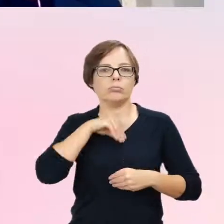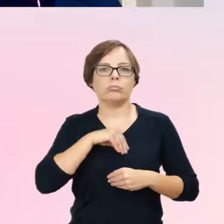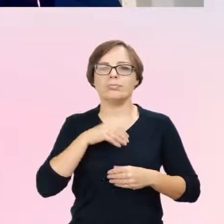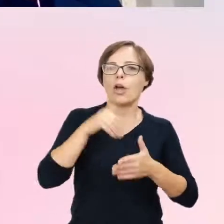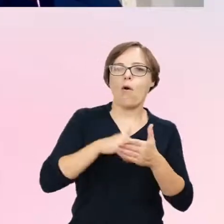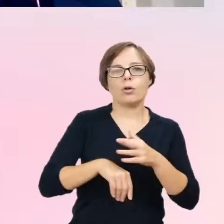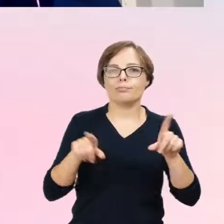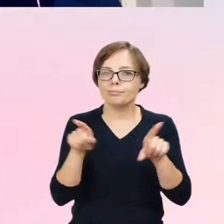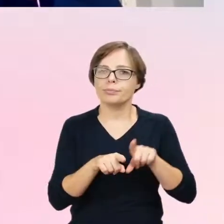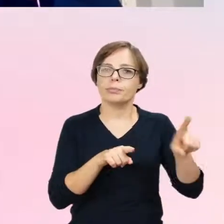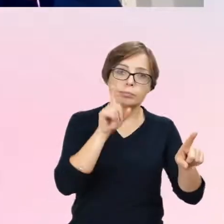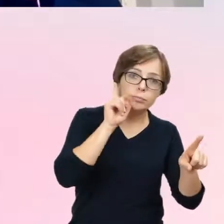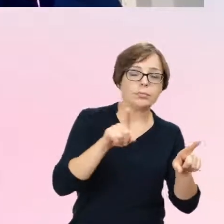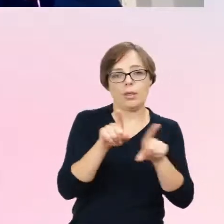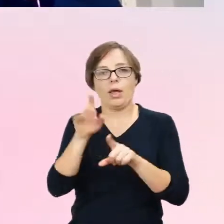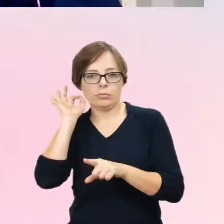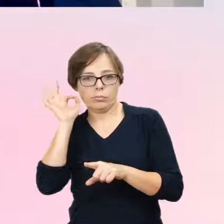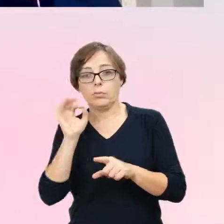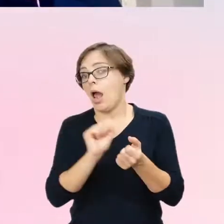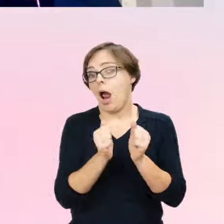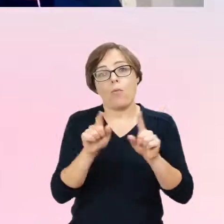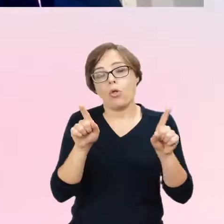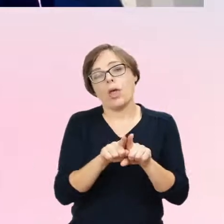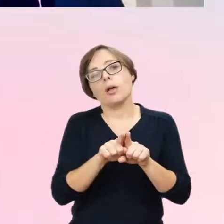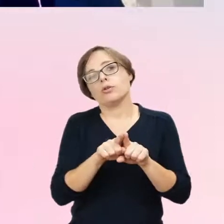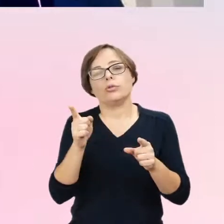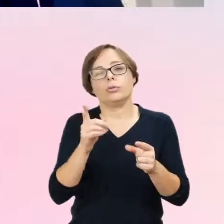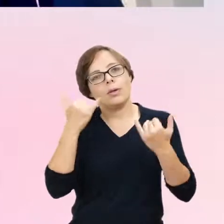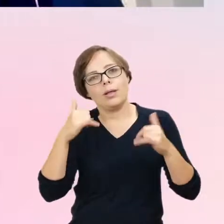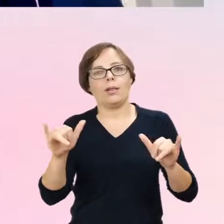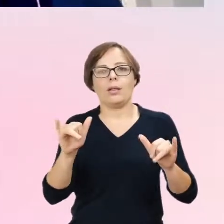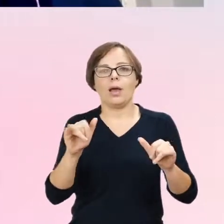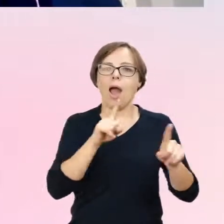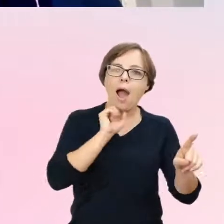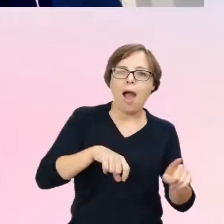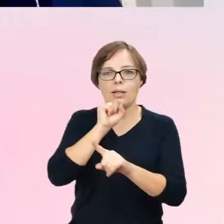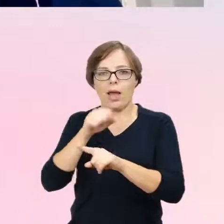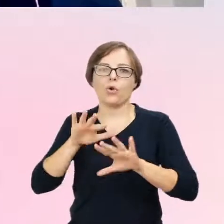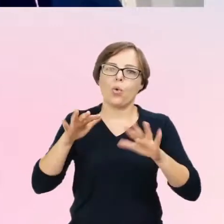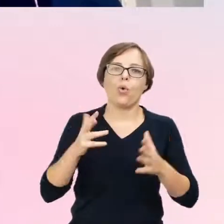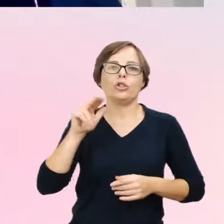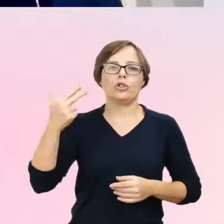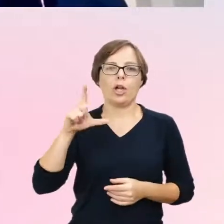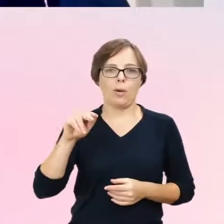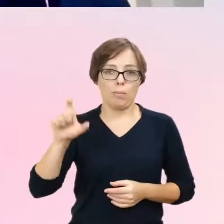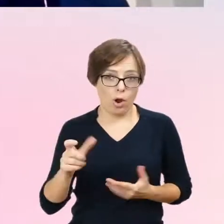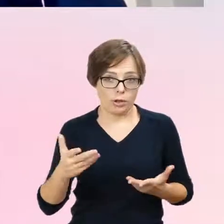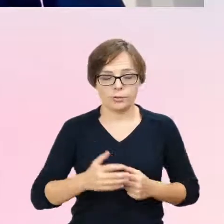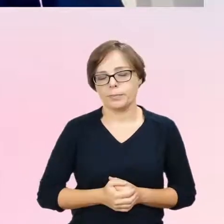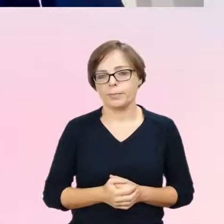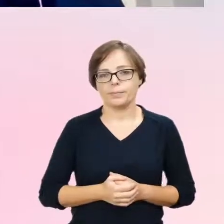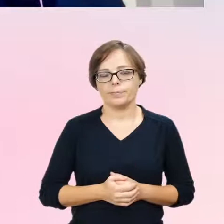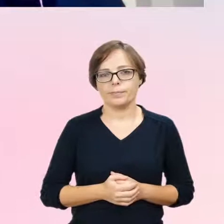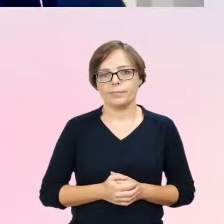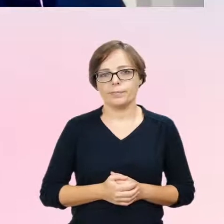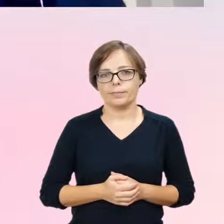niebinarność czy też tworzenie kategorii trzecia płeć. Albo w przypadku,